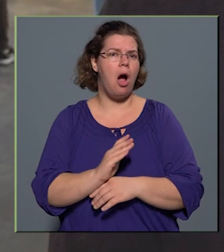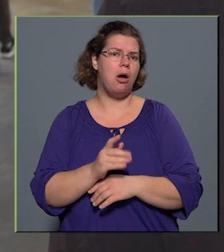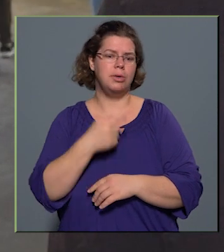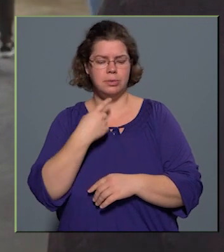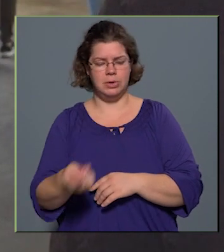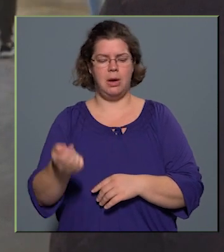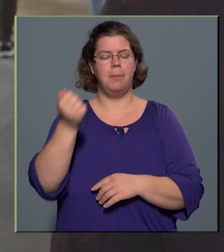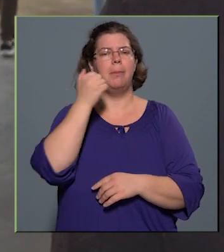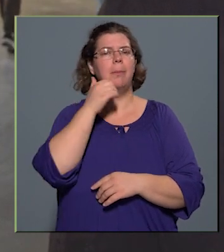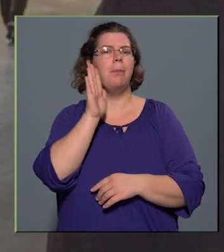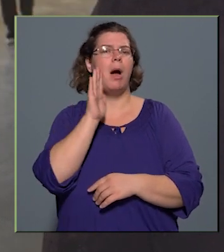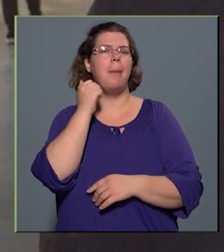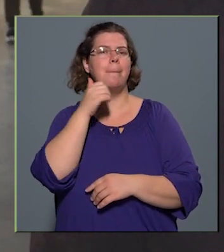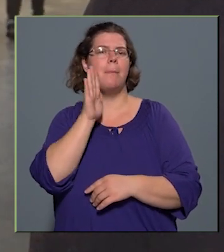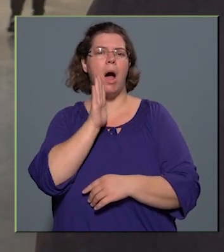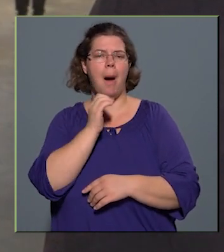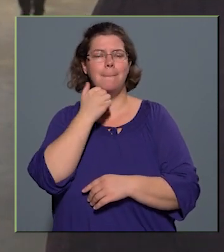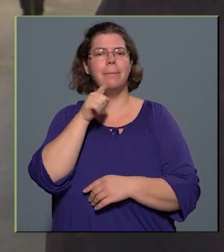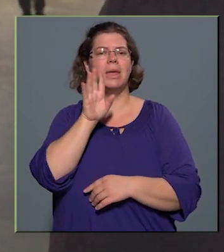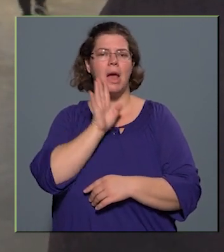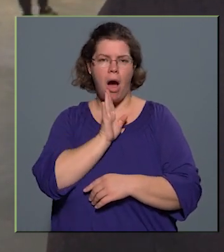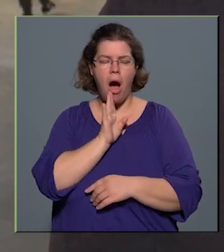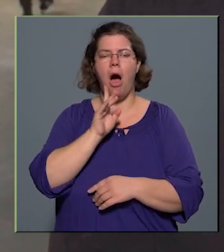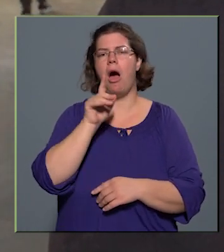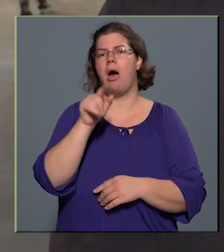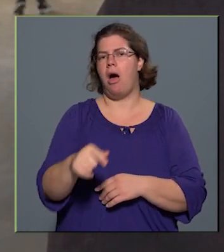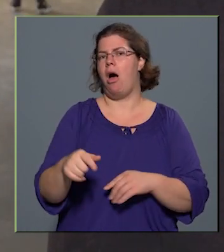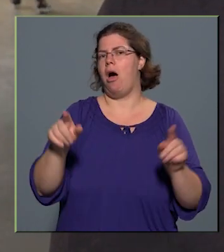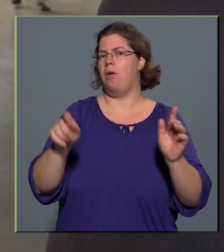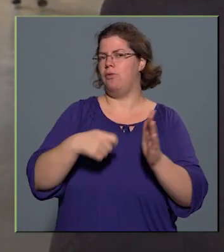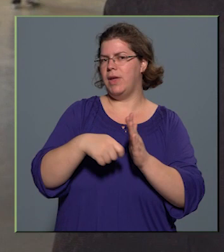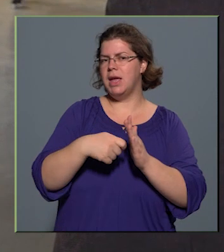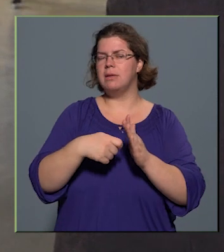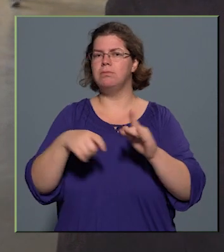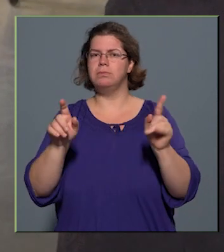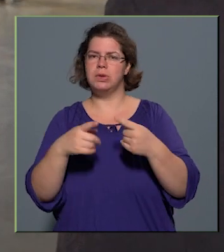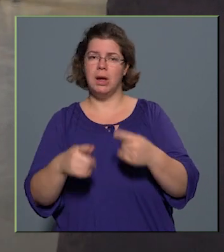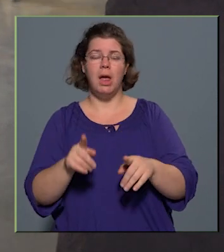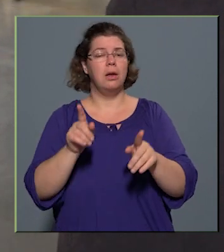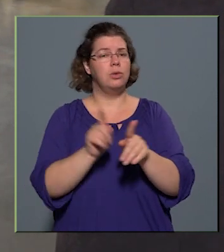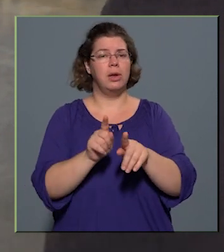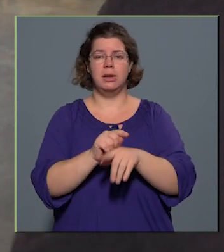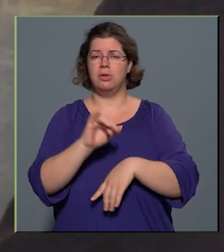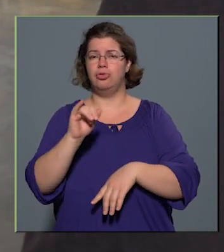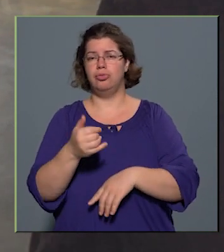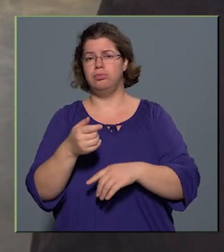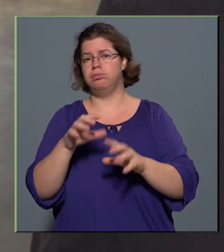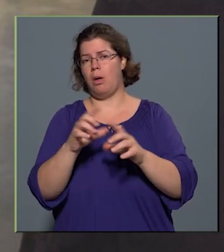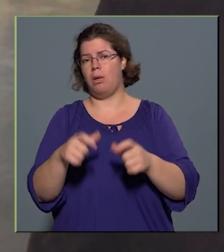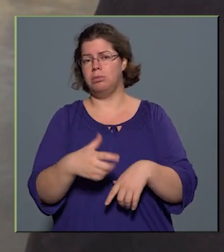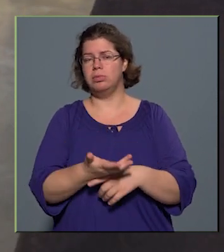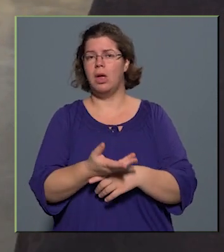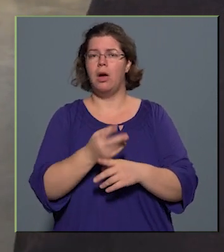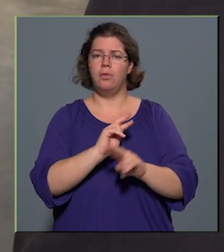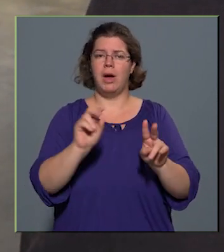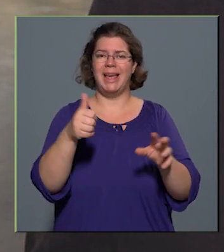hogyha azt mondom, hogy a Mamma Mia! című film, illetve a múzikál is egy ilyen jukebox múzikál, aminek az a lényeg, hogy van egy együttes,